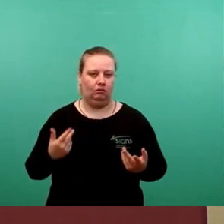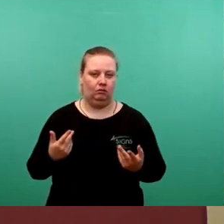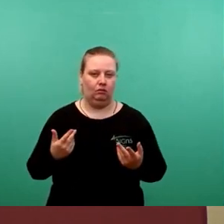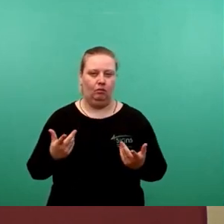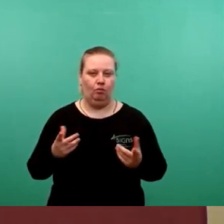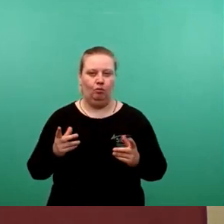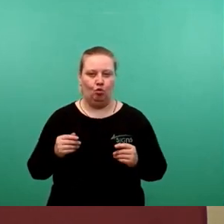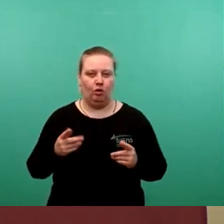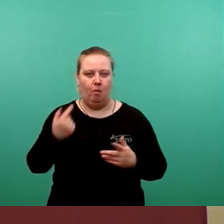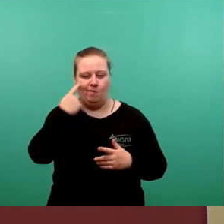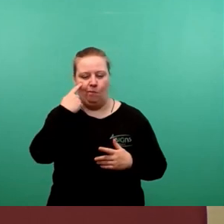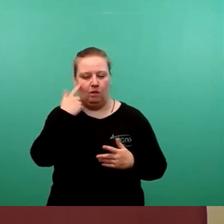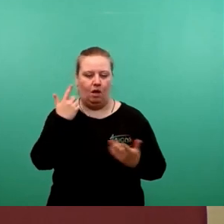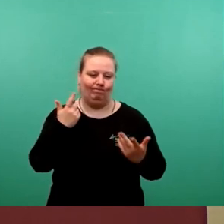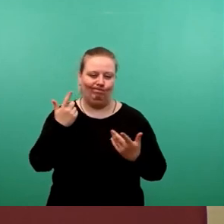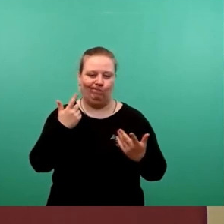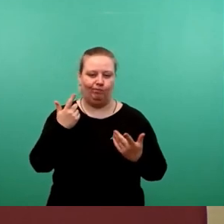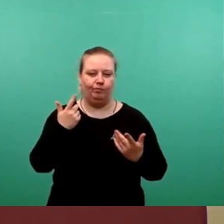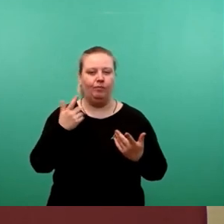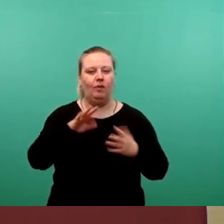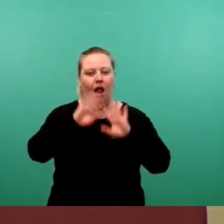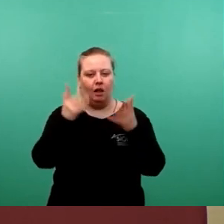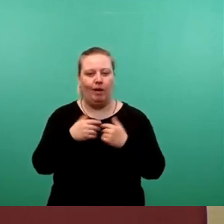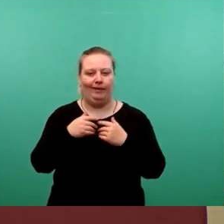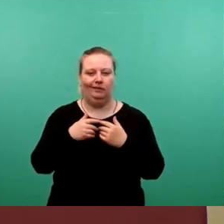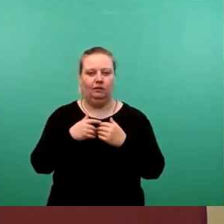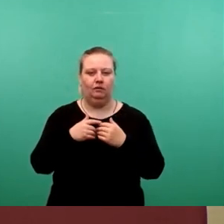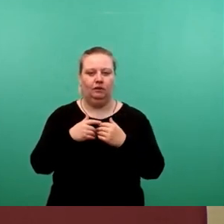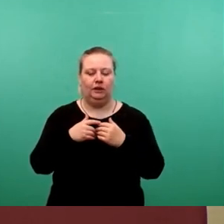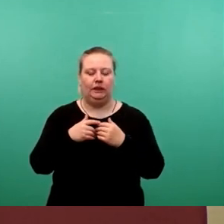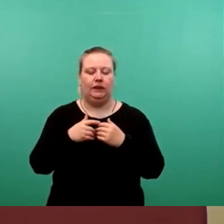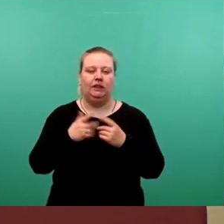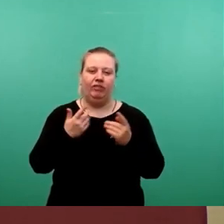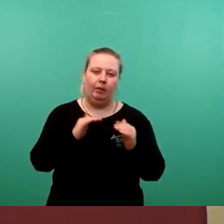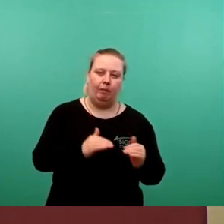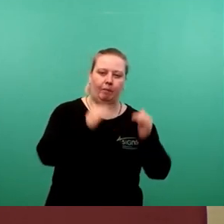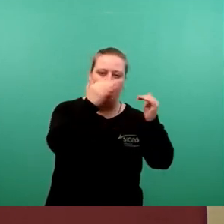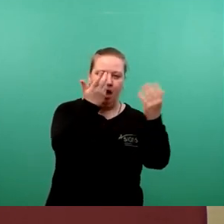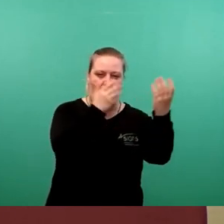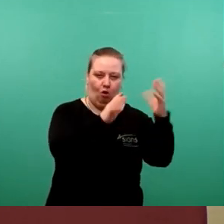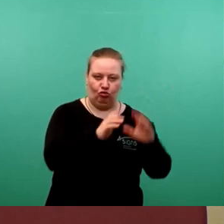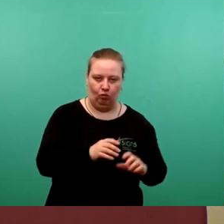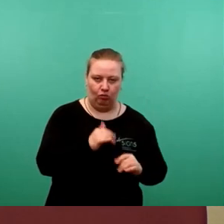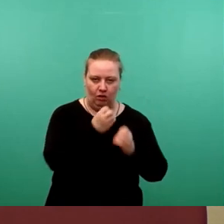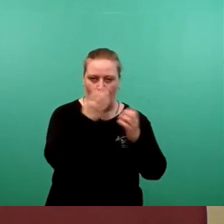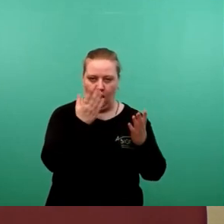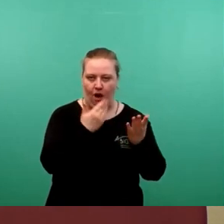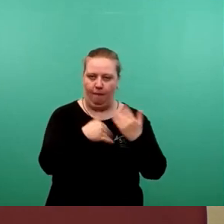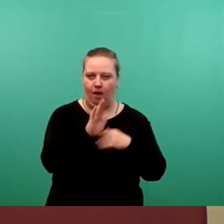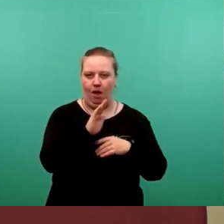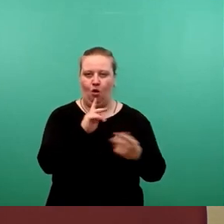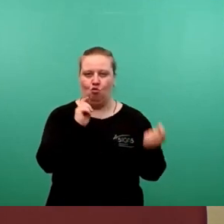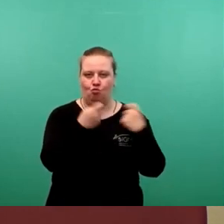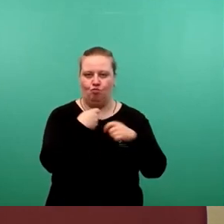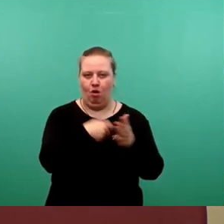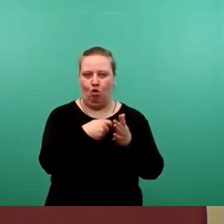dass der Ausstattungsstandort beim World Trade Center höher ist. Entsprechend sind die Umbaukosten